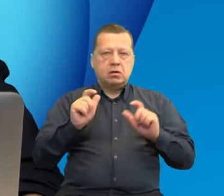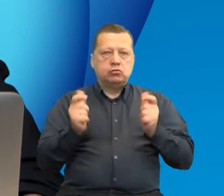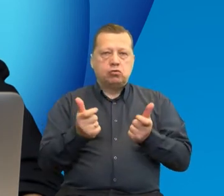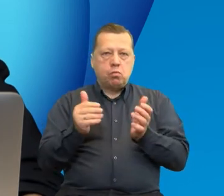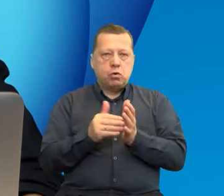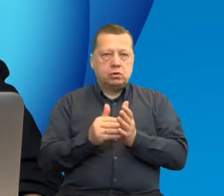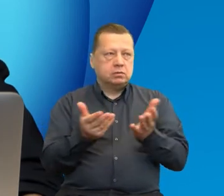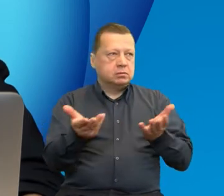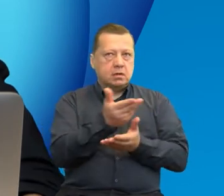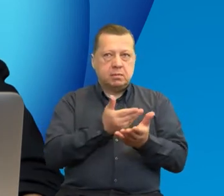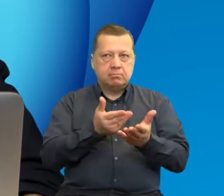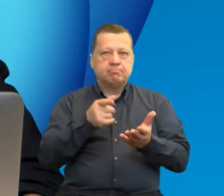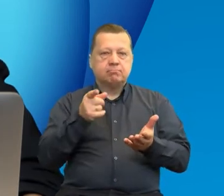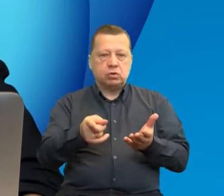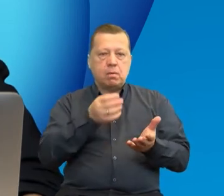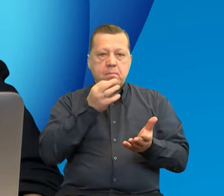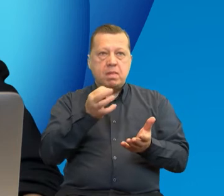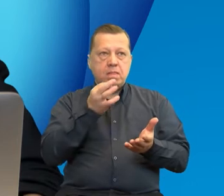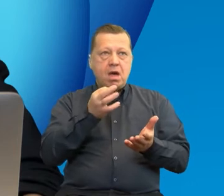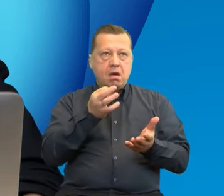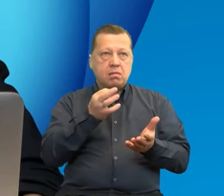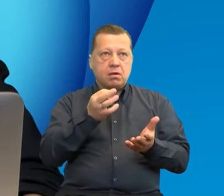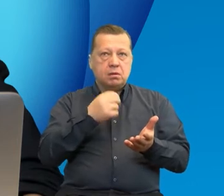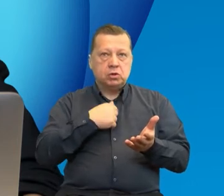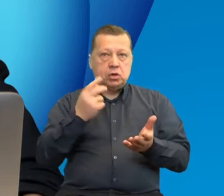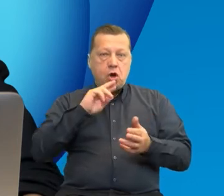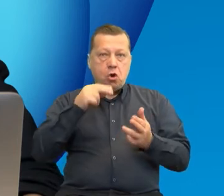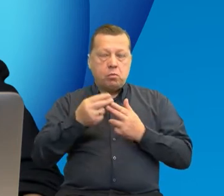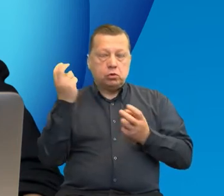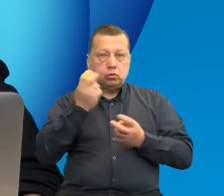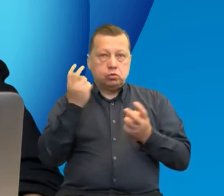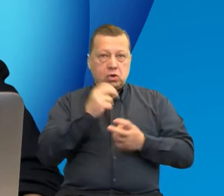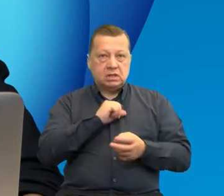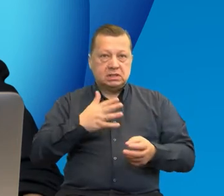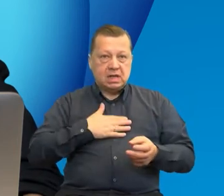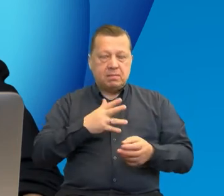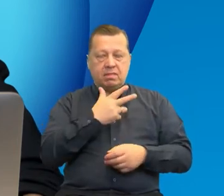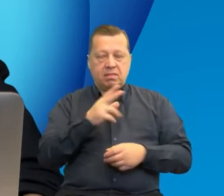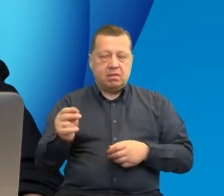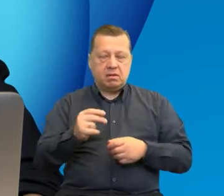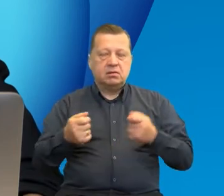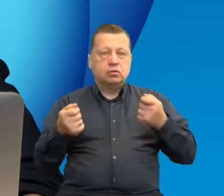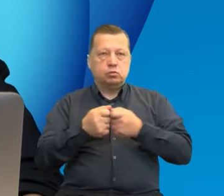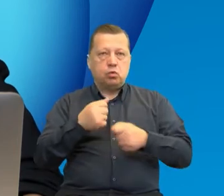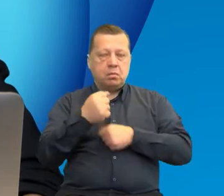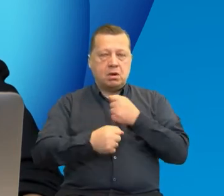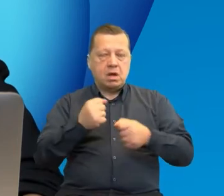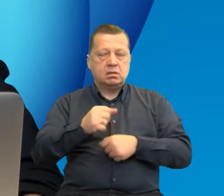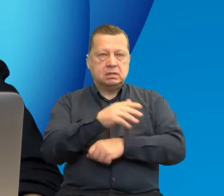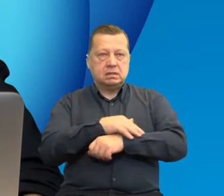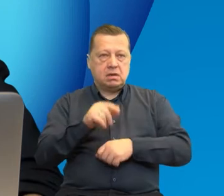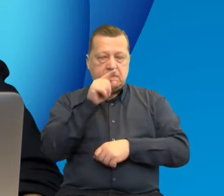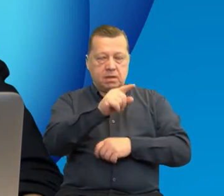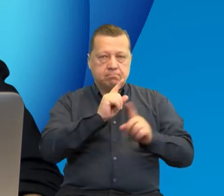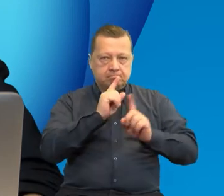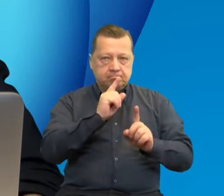Odpowiedzi na te pytania nie szukamy sami, lecz we współpracy z naszymi partnerami zagranicznymi, z